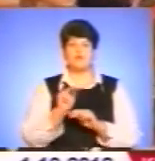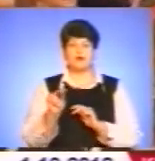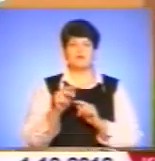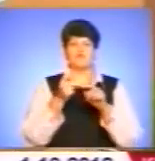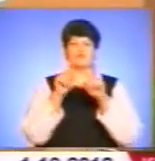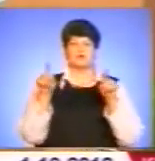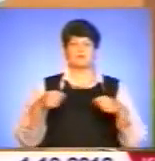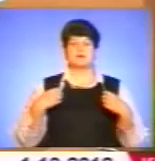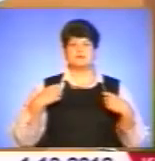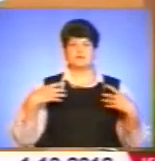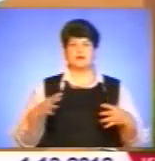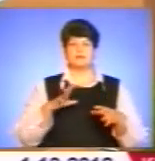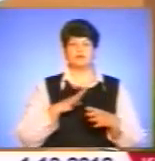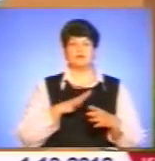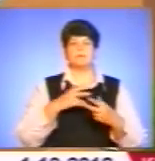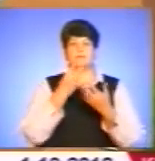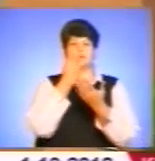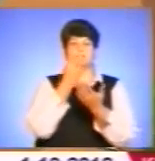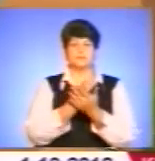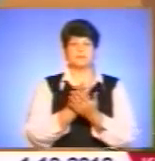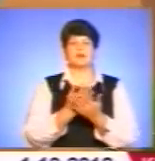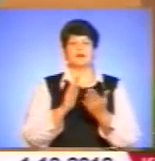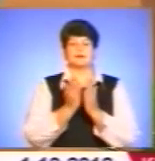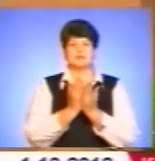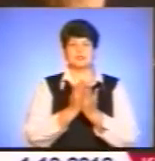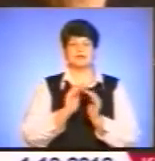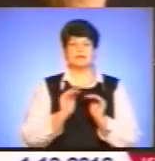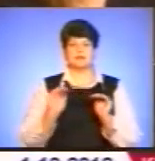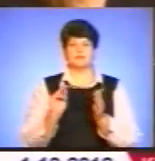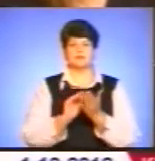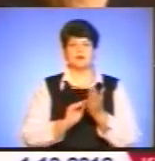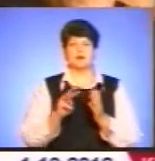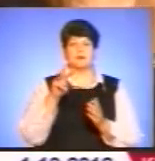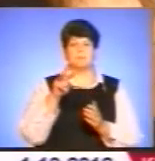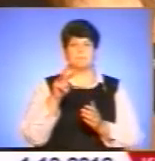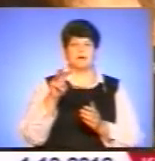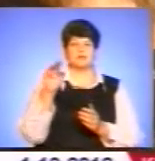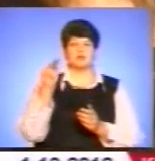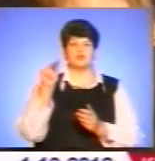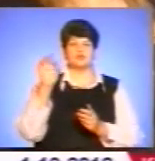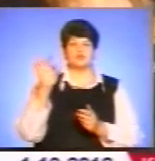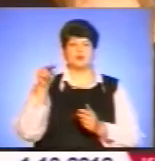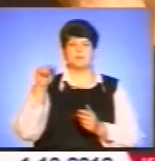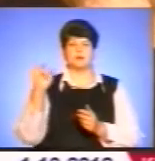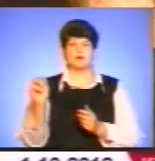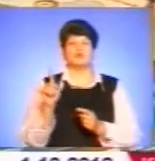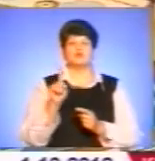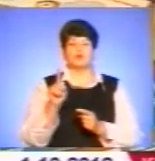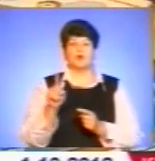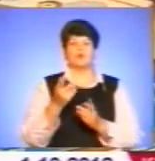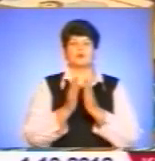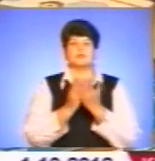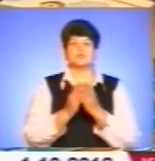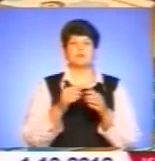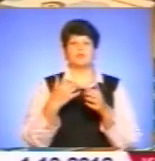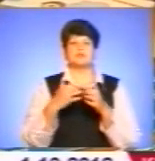свята також відбулася репрезентація книжки дитячої письменниці та поетеси Марти Чопик. Що у книзі з назвою кажуть, що посеред